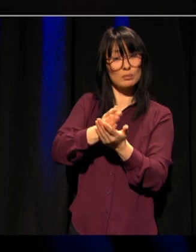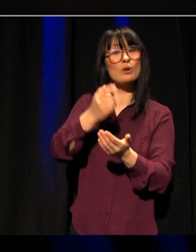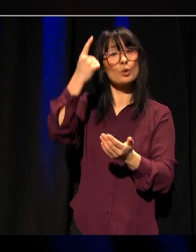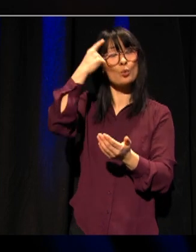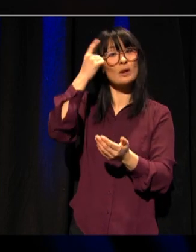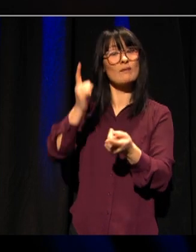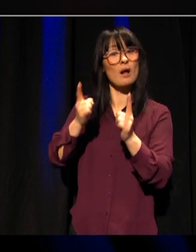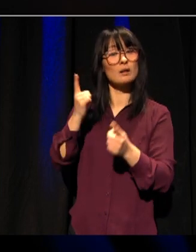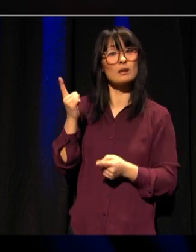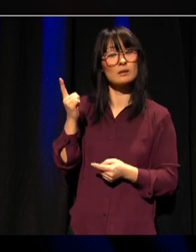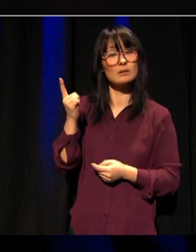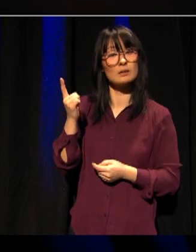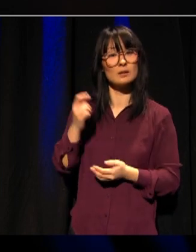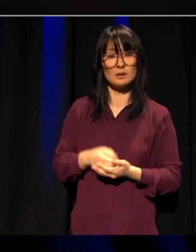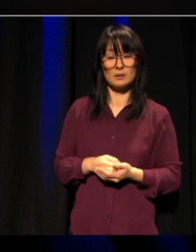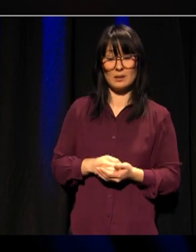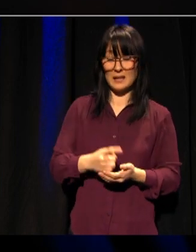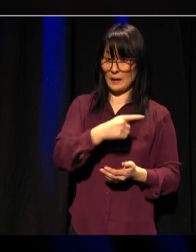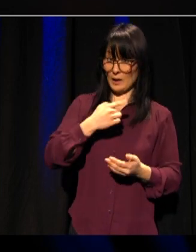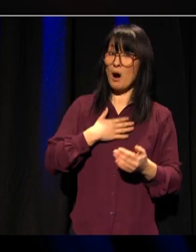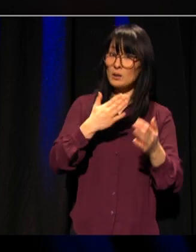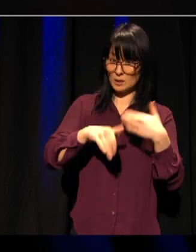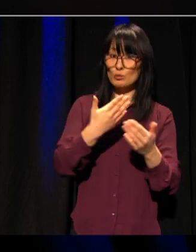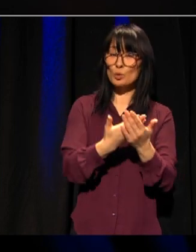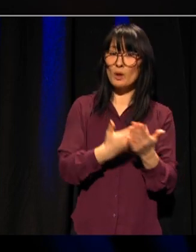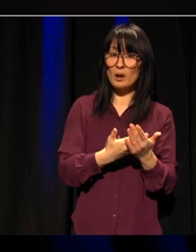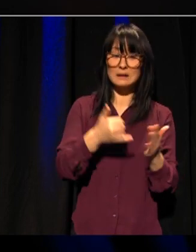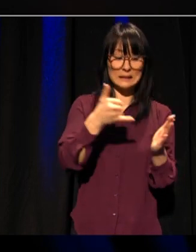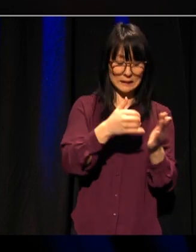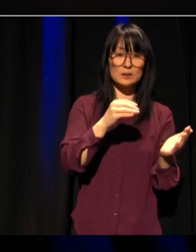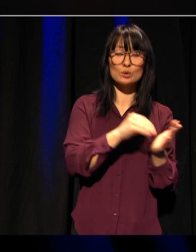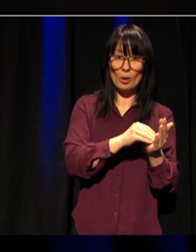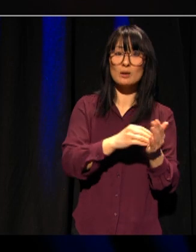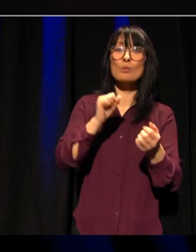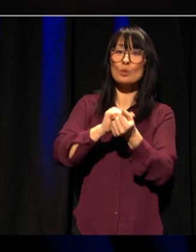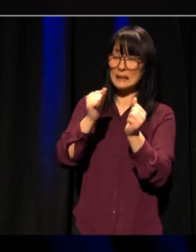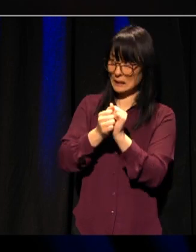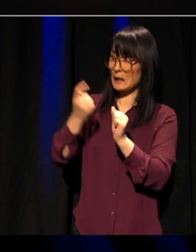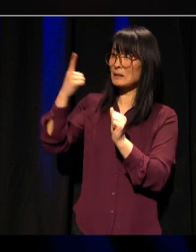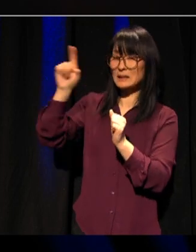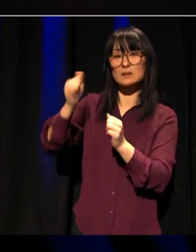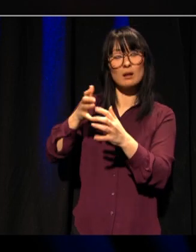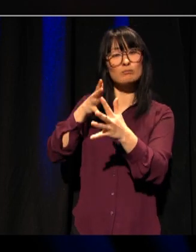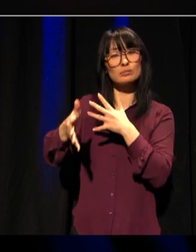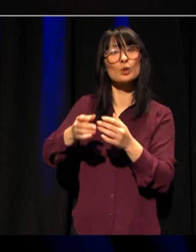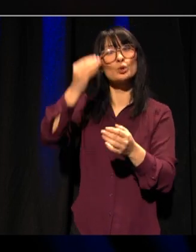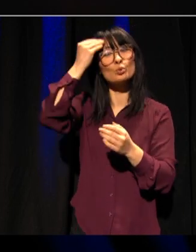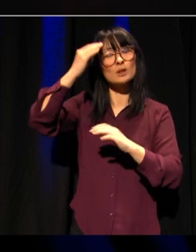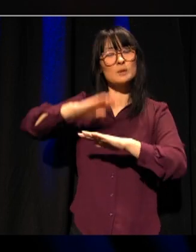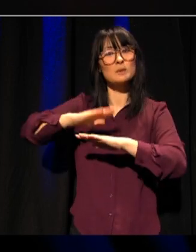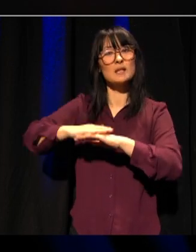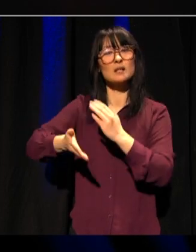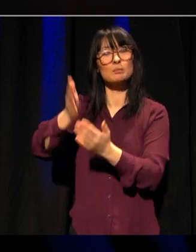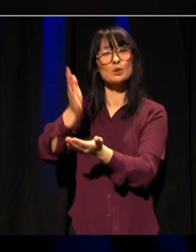Det er en del av samfunnsoppdraget vårt å bidra til at politikerne kan foreta kunnskapsbaserte beslutninger.